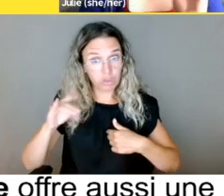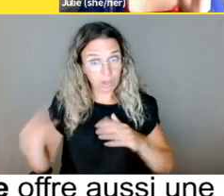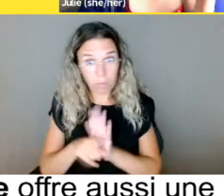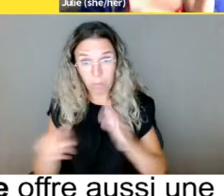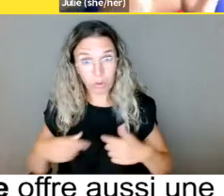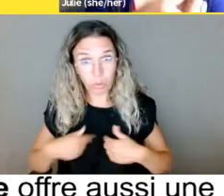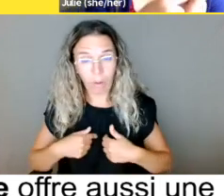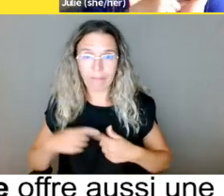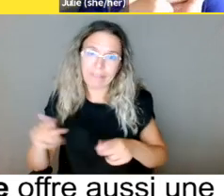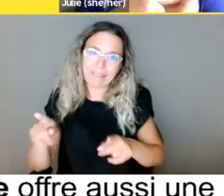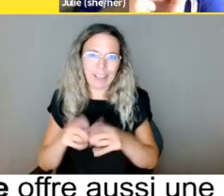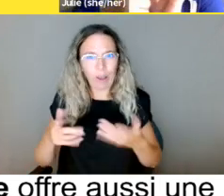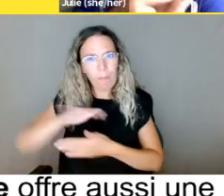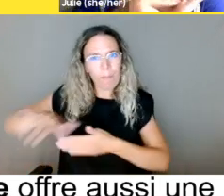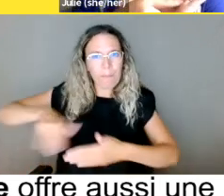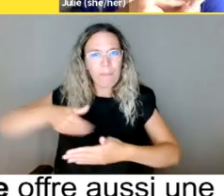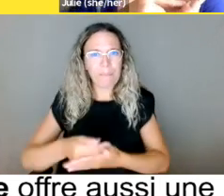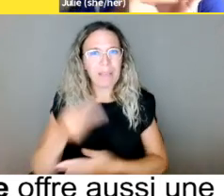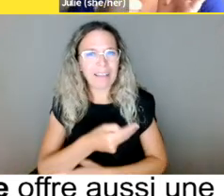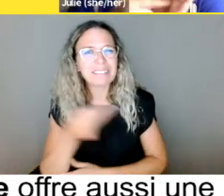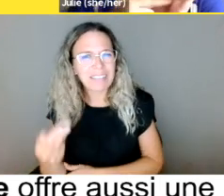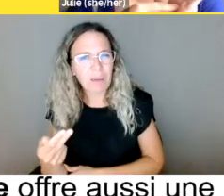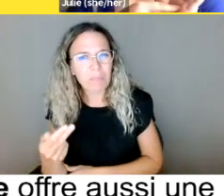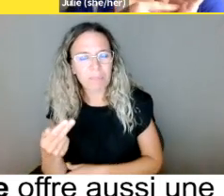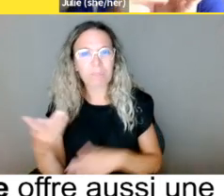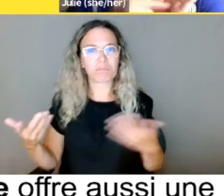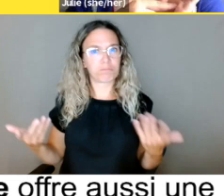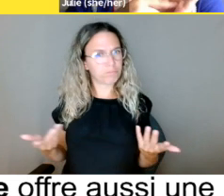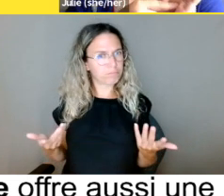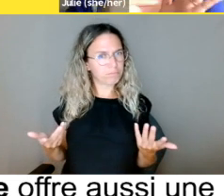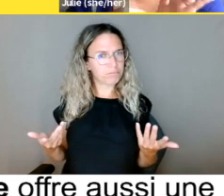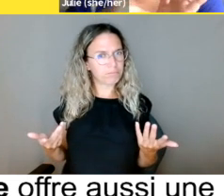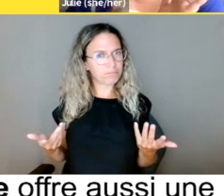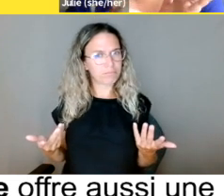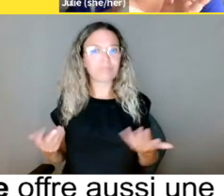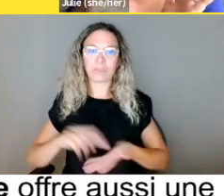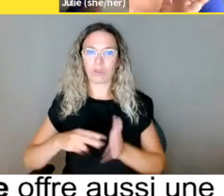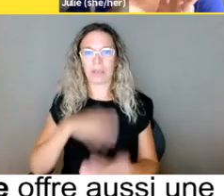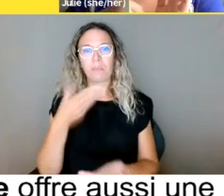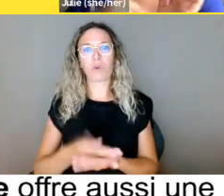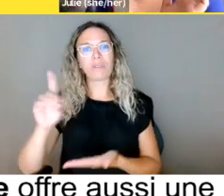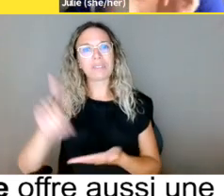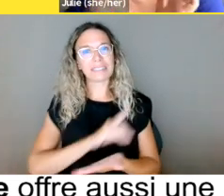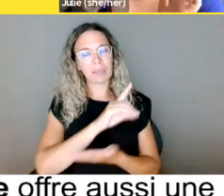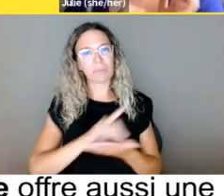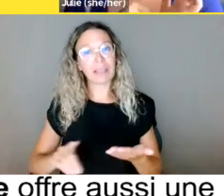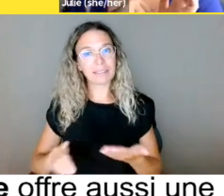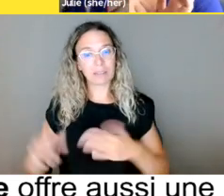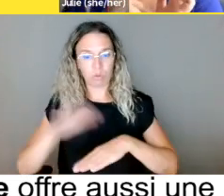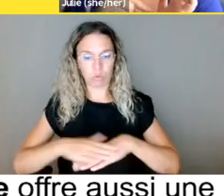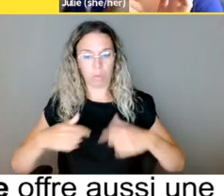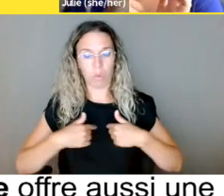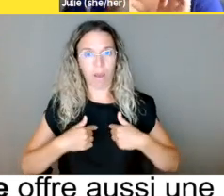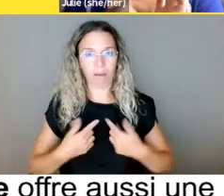vous démontrez, OK, écoutez, les autres personnes qui n pas de chien guide ont le droit d'embarquer. Moi, avec le chien guide, je n pas le droit. Le chien guide, c'est mon